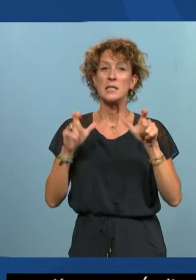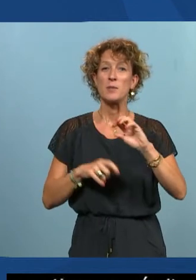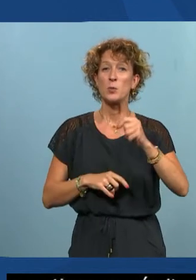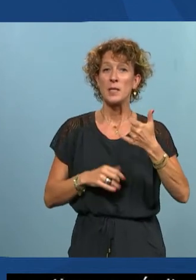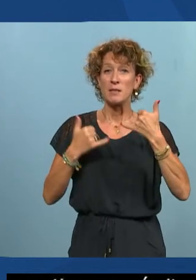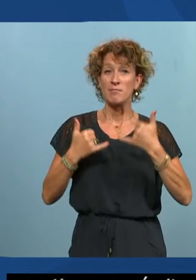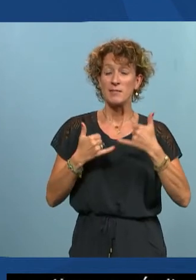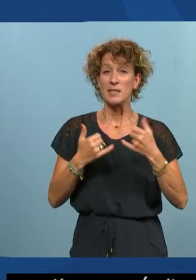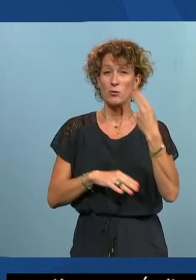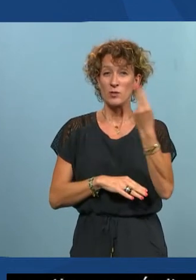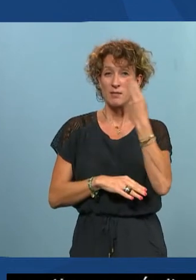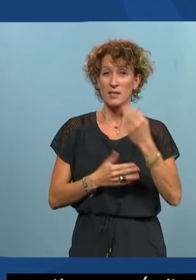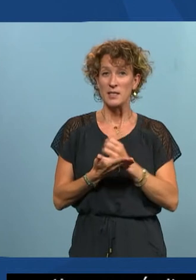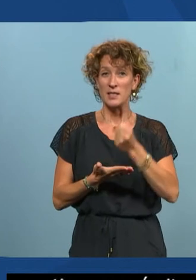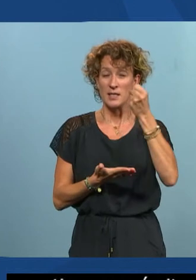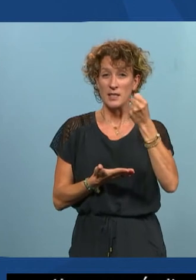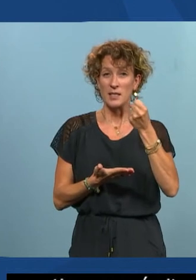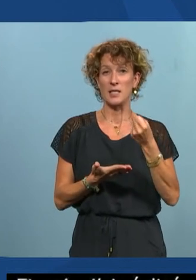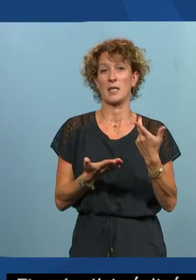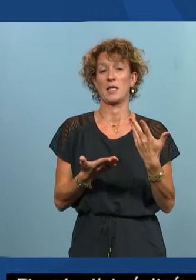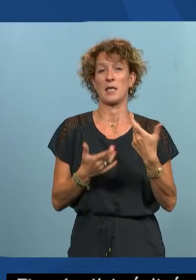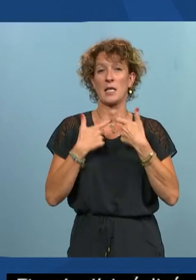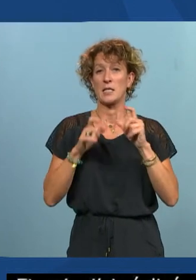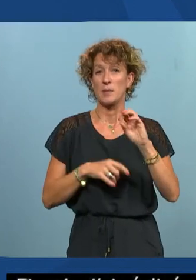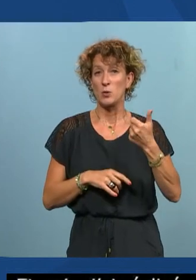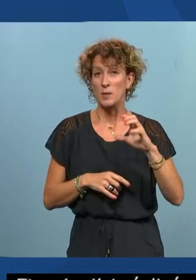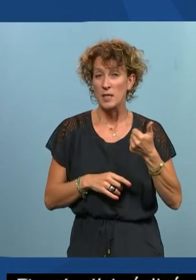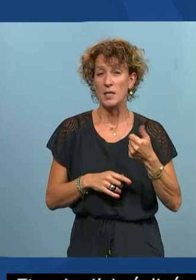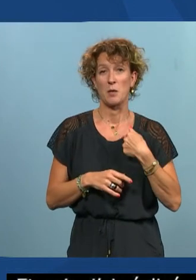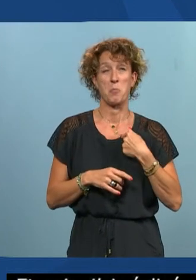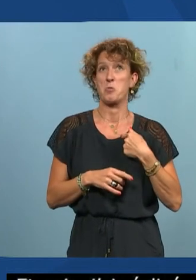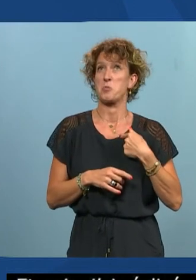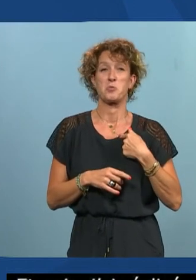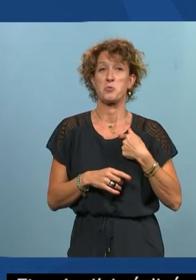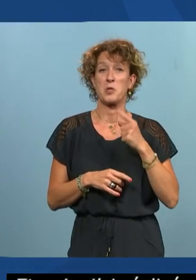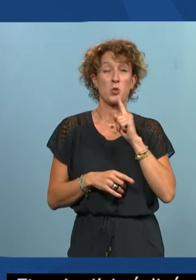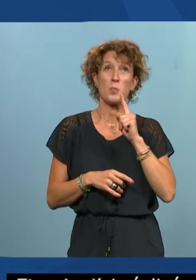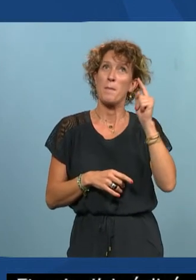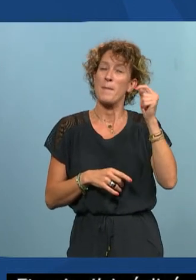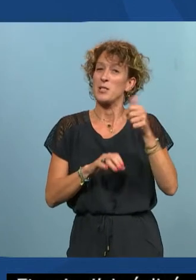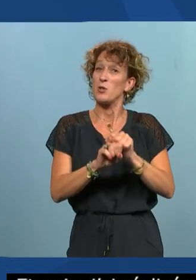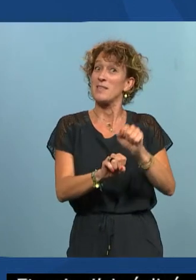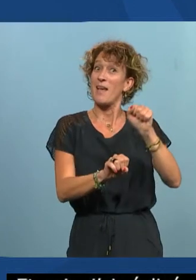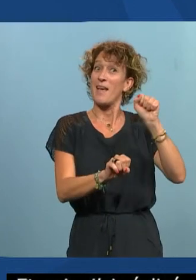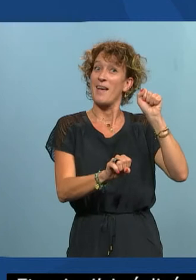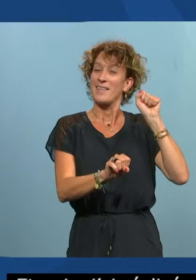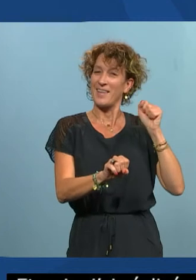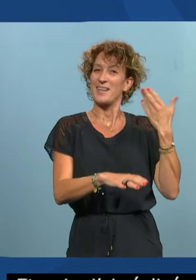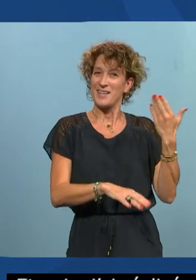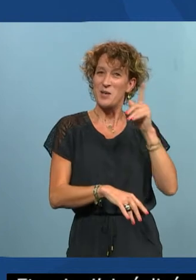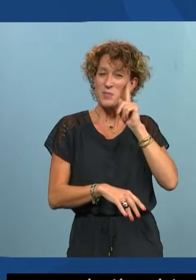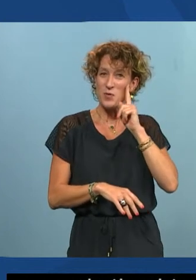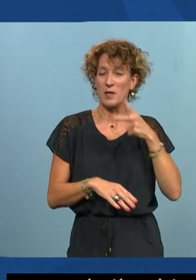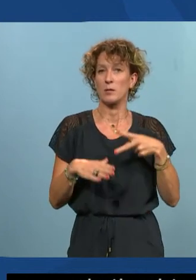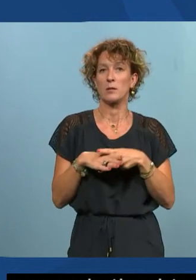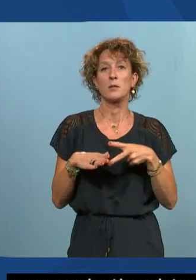'université de la Réunion et l'accessibilité numérique moi j'y suis quasiment depuis le siècle dernier puisque j'ai commencé avec